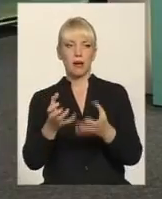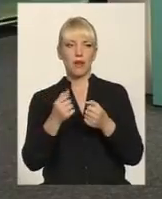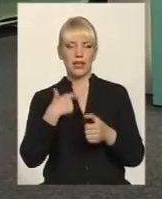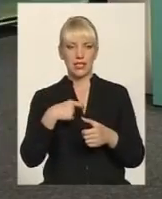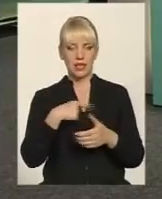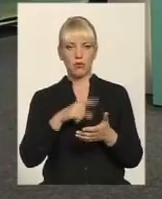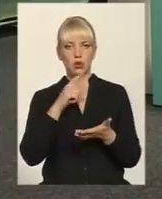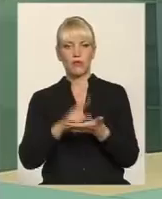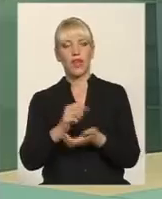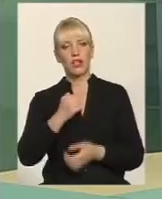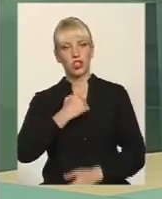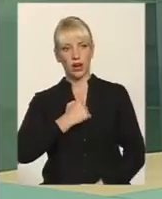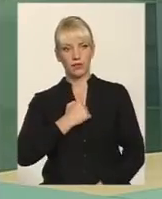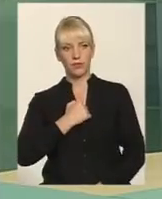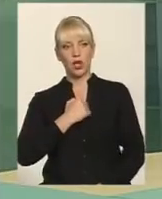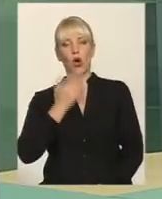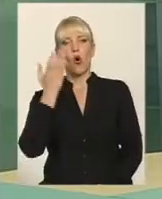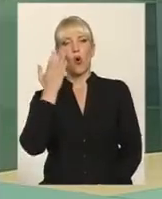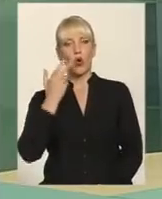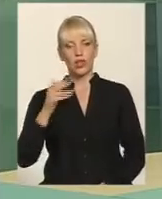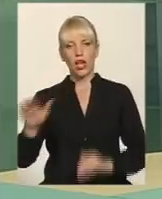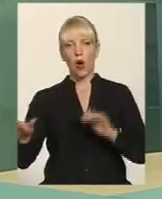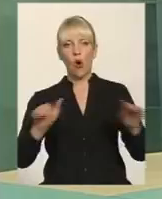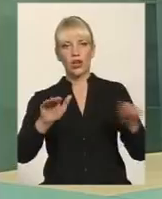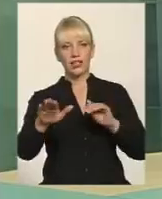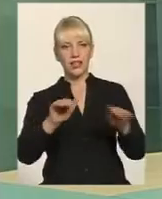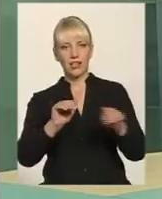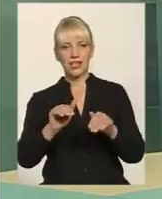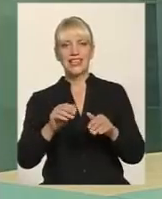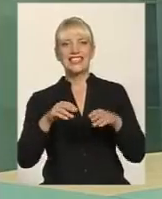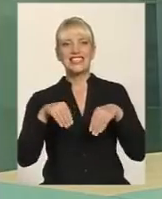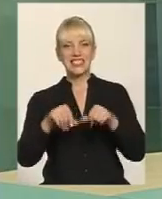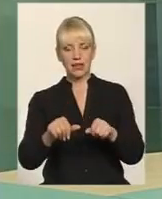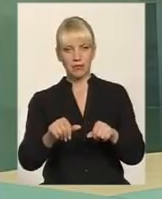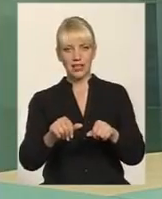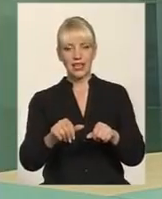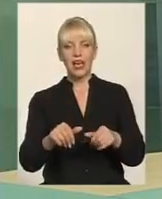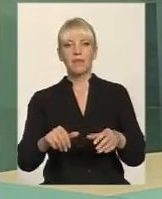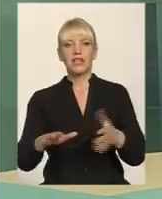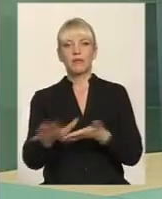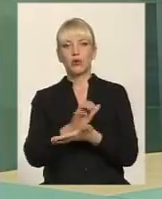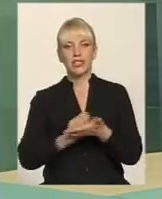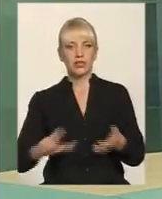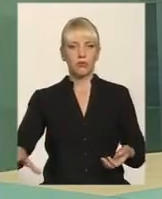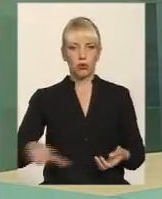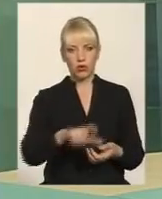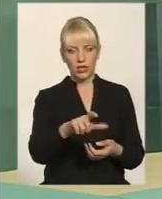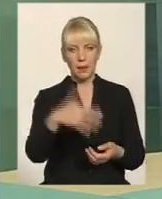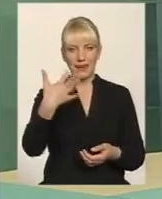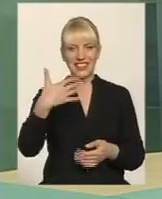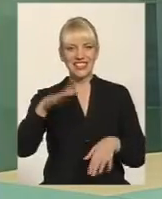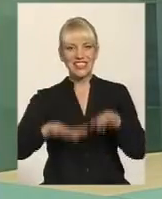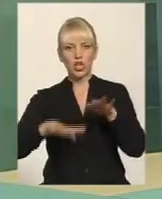'язання, коли він приходить. 90%, коли орендар землі розбиває дороги своїм транспортом, 50-тонні автомобілі збирають врожаї,